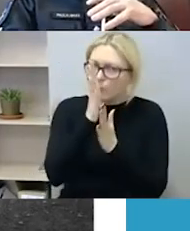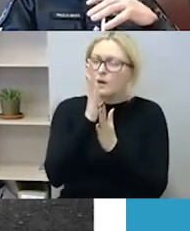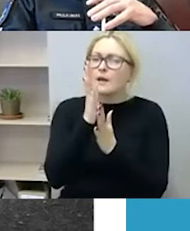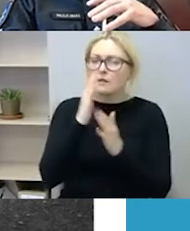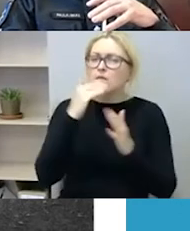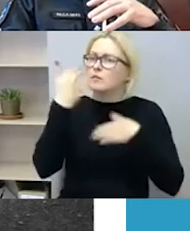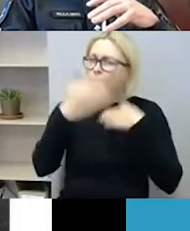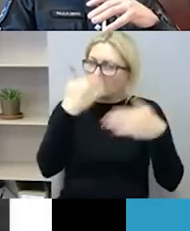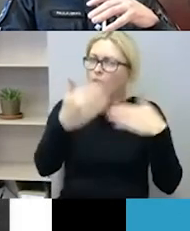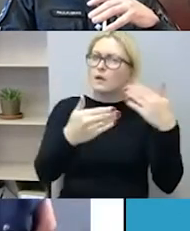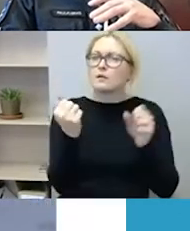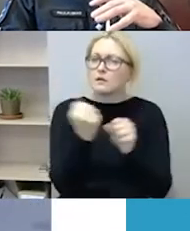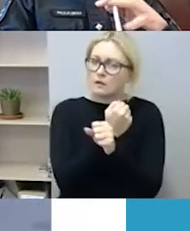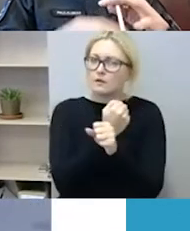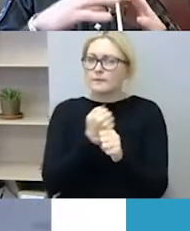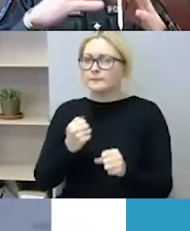priekį.